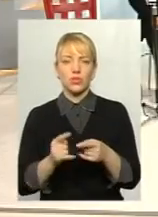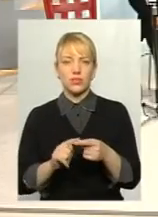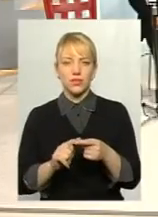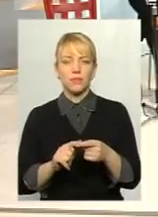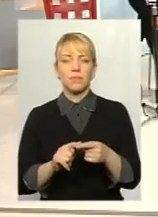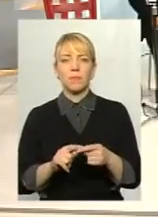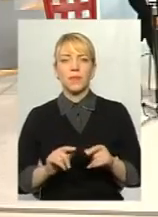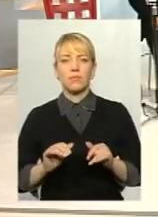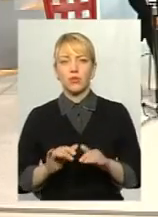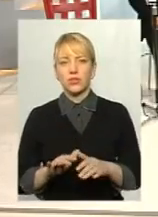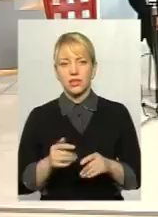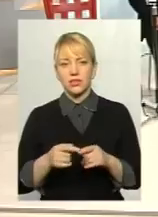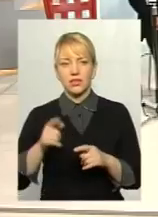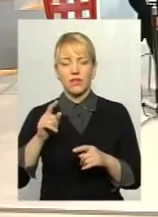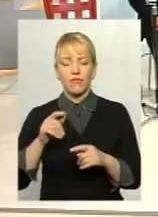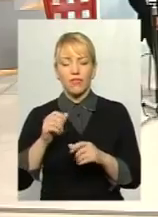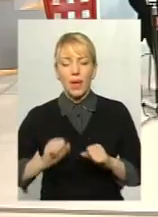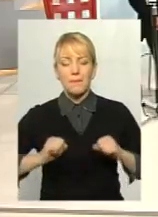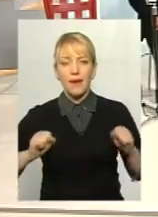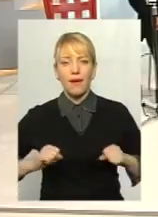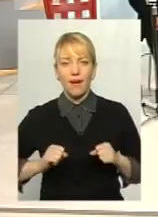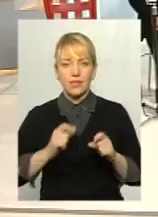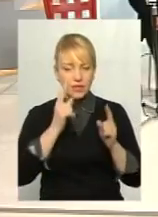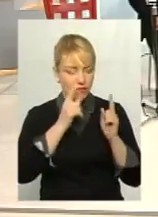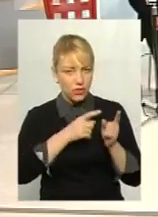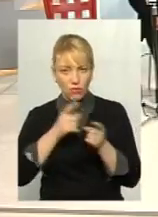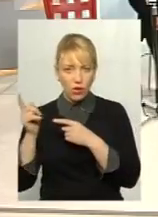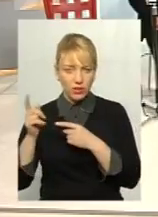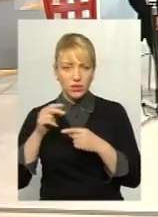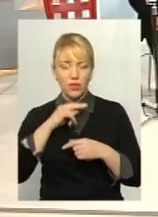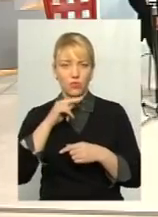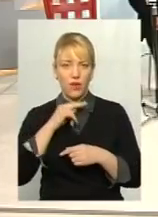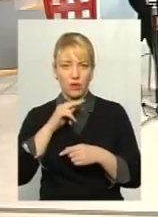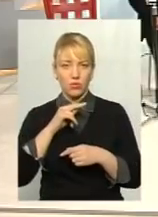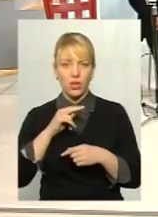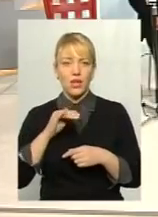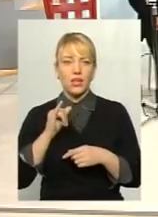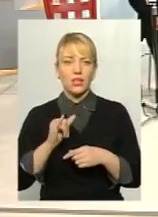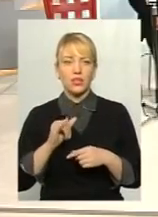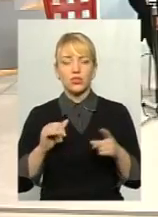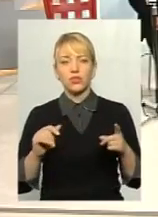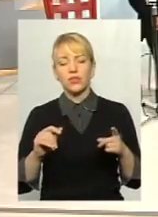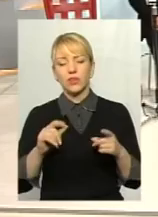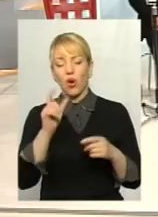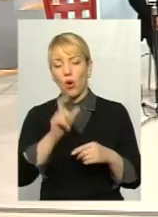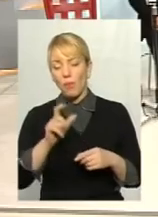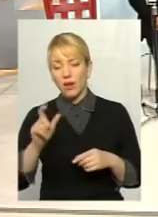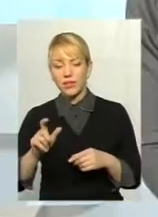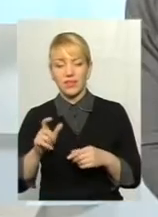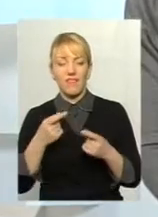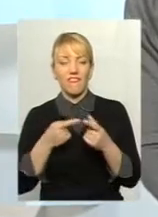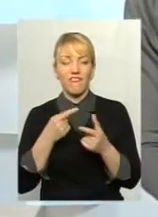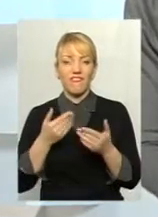намагаються відволікти увагу і аграріїв, і загалом громадян України і від інших